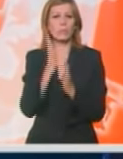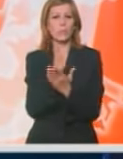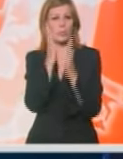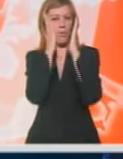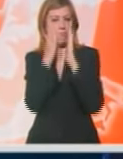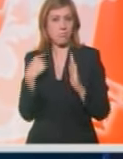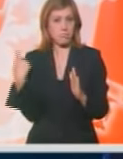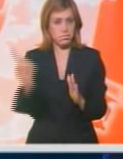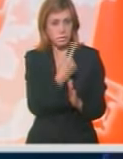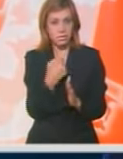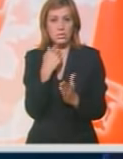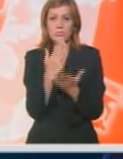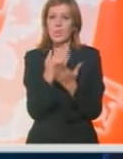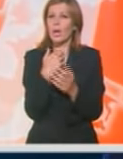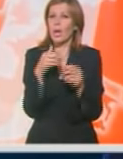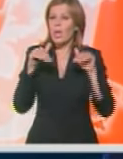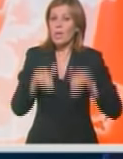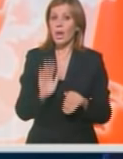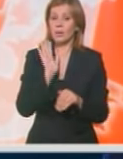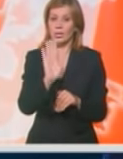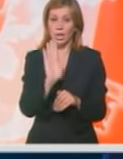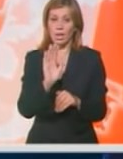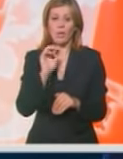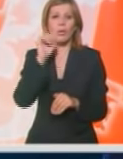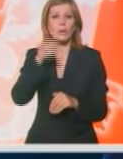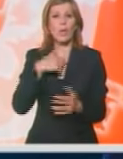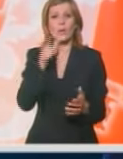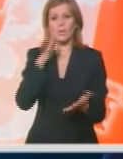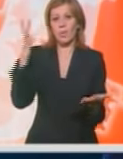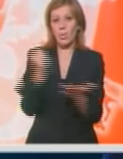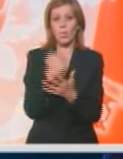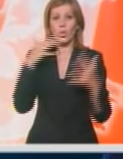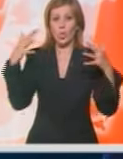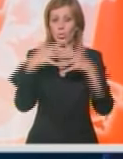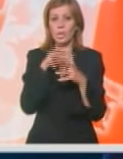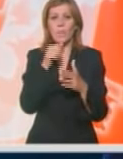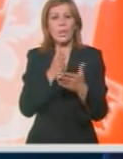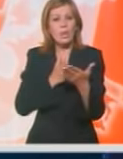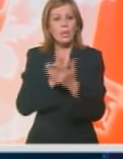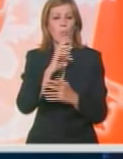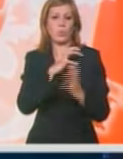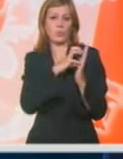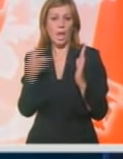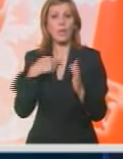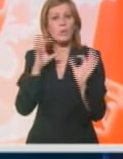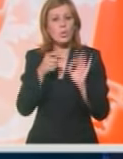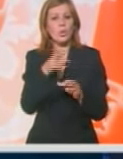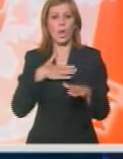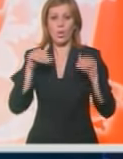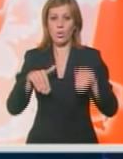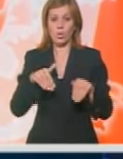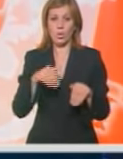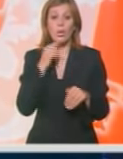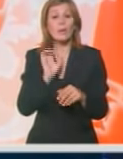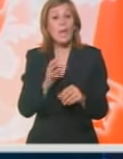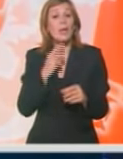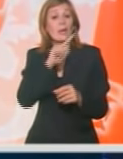ćemo verovati i budite uvrjeni da ćemo igrati tako da pobedimo utakmicu i da prođemo dalje. Znači sigurno ćemo tako igrati. Da li ćemo